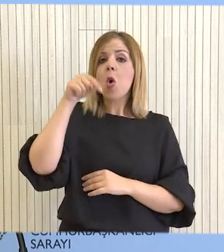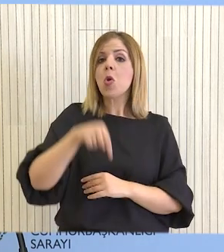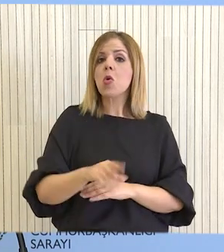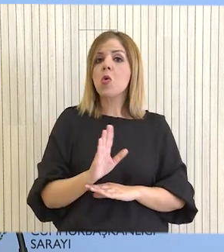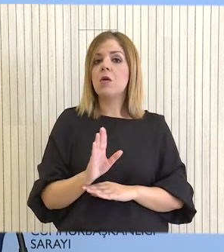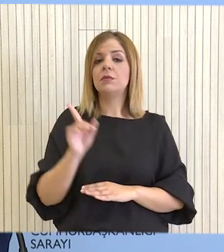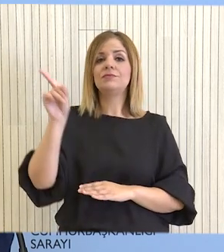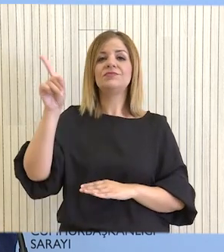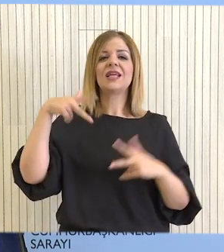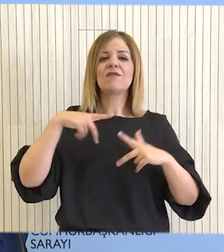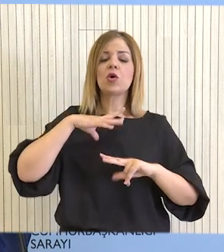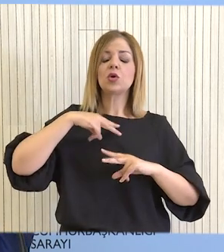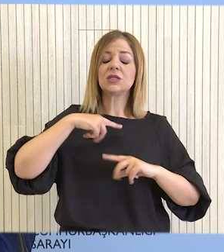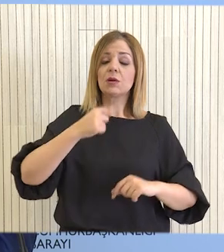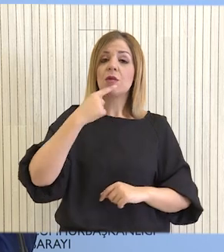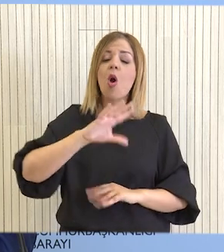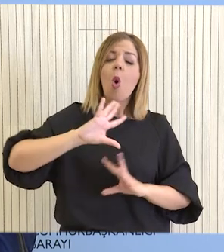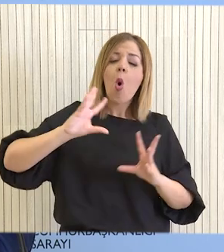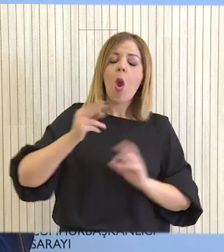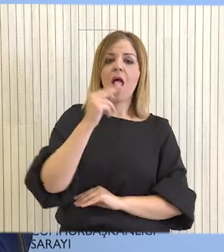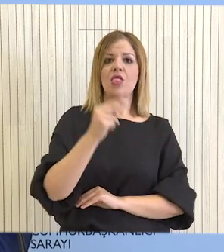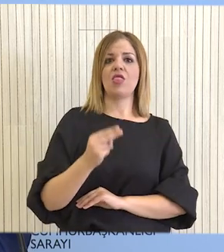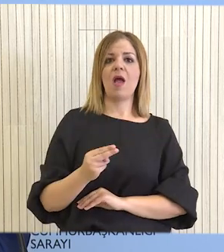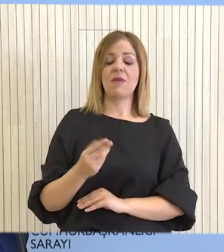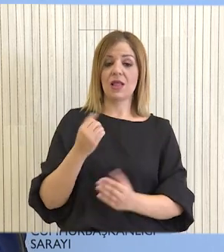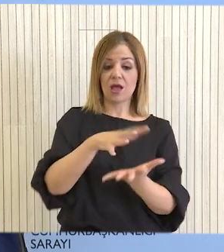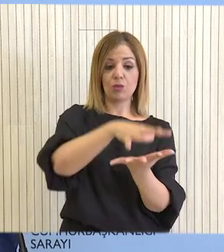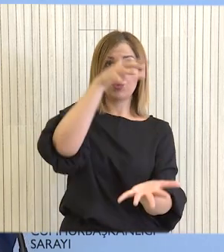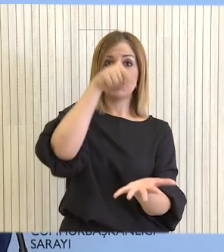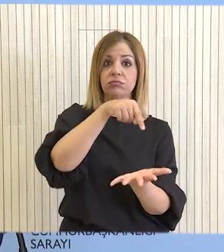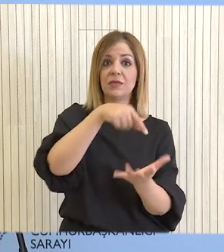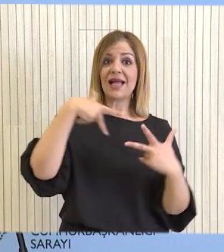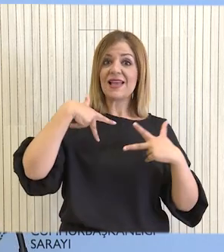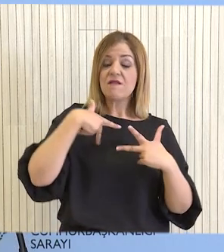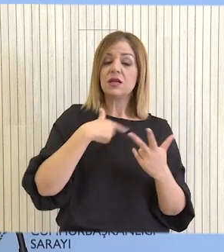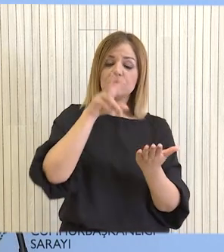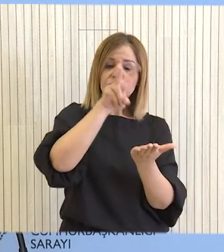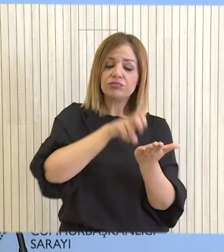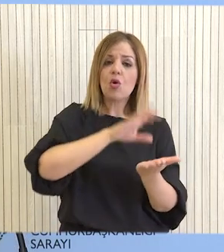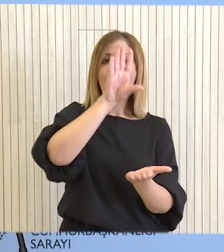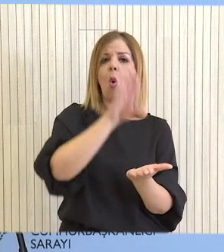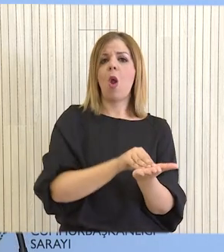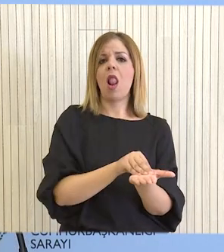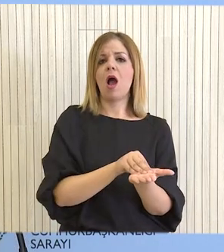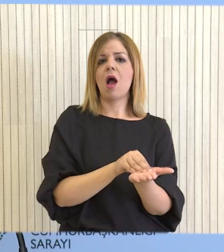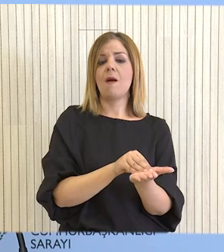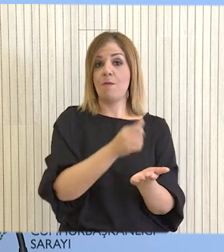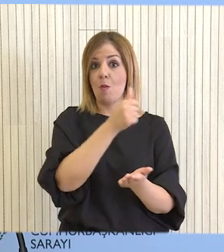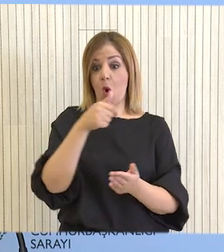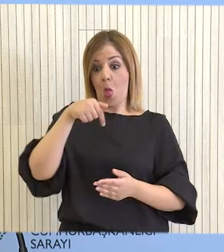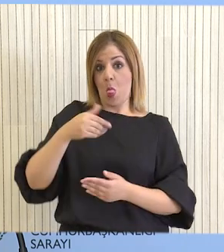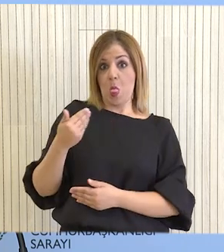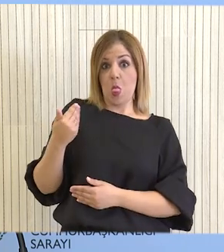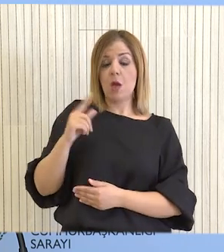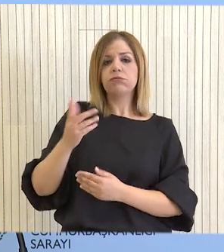Όχι, επαναλαμβάνουν ότι θα είναι για όλες τις υποθέσεις που βρίσκονται ενώπιον των Κυπριακών Αρχών δεν είναι μόνο οι υποθέσεις των